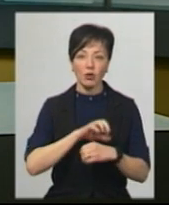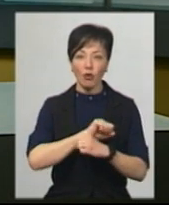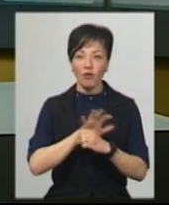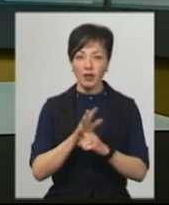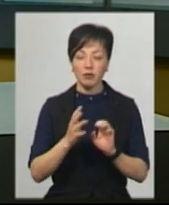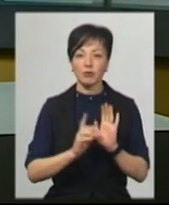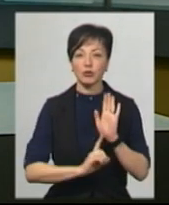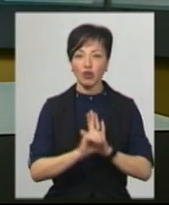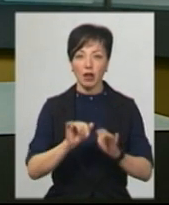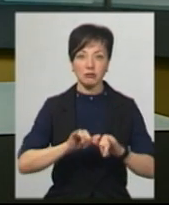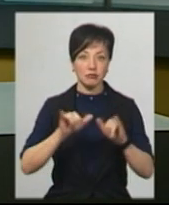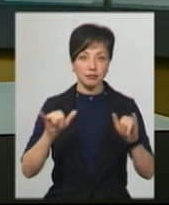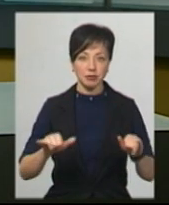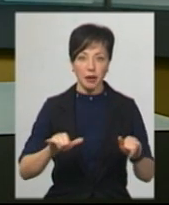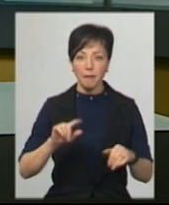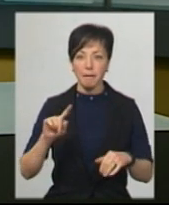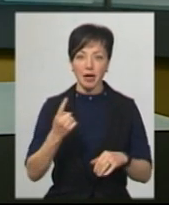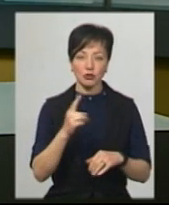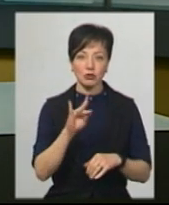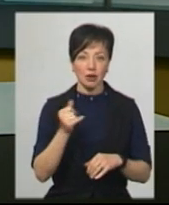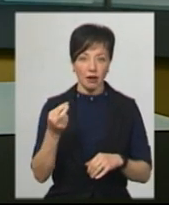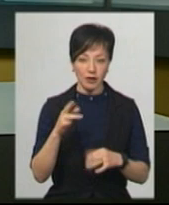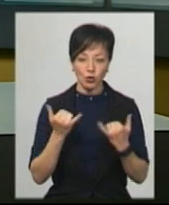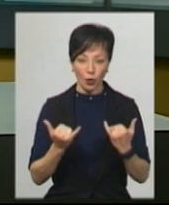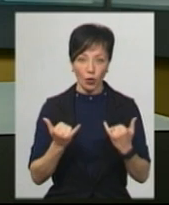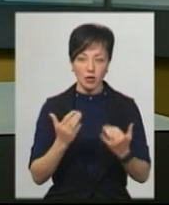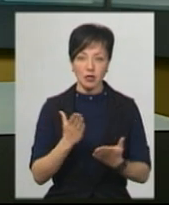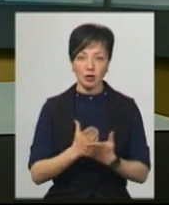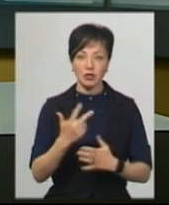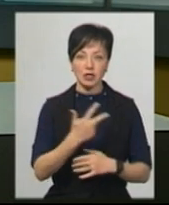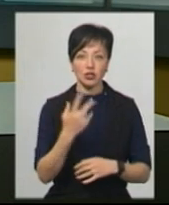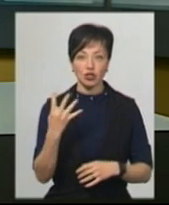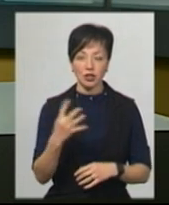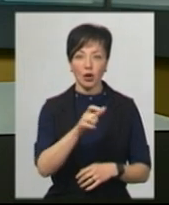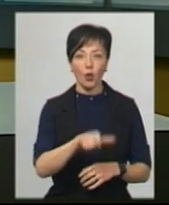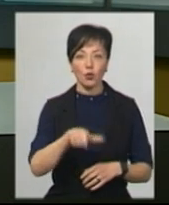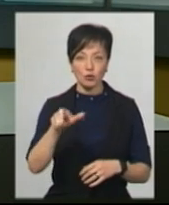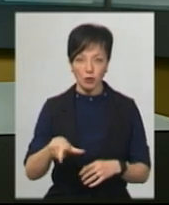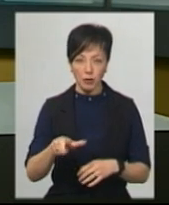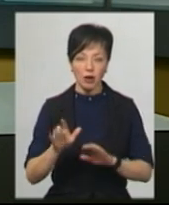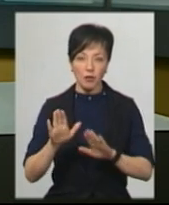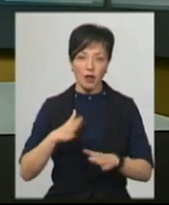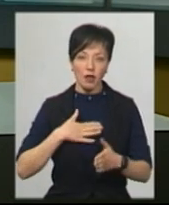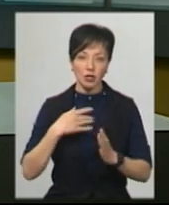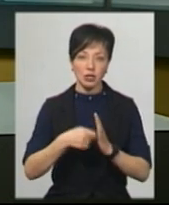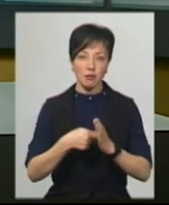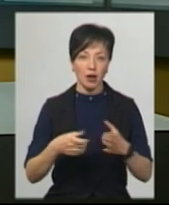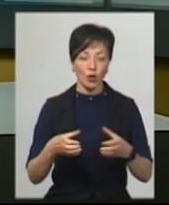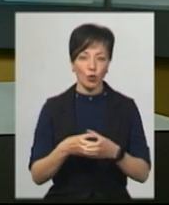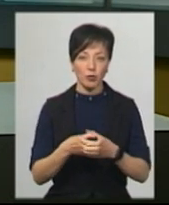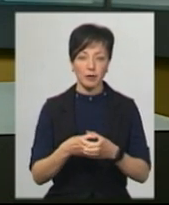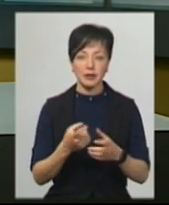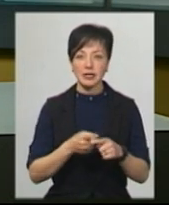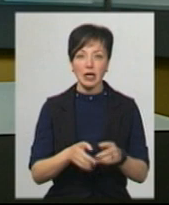-19 почала зростати після 1 травня і сьогодні станови 34 особи побувала наша знімальна група.